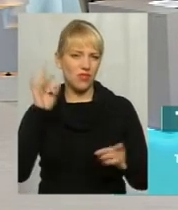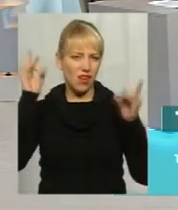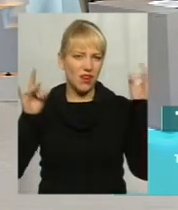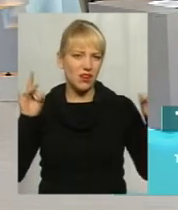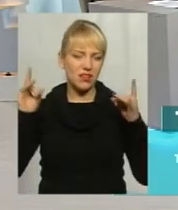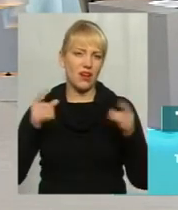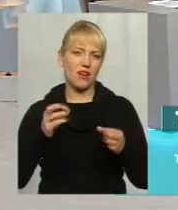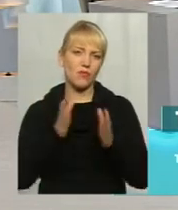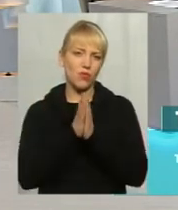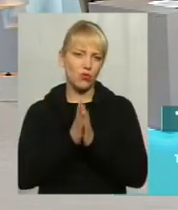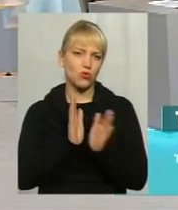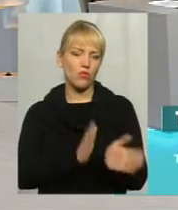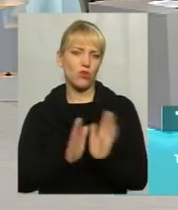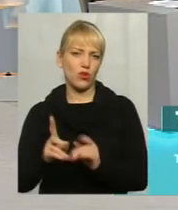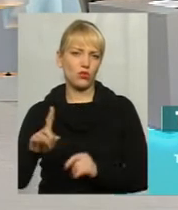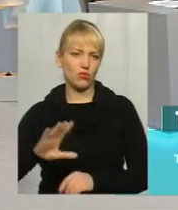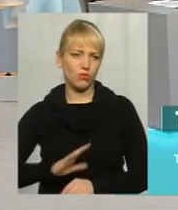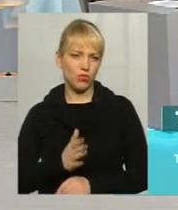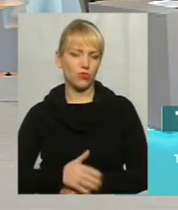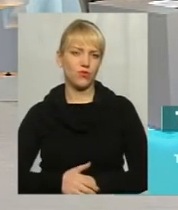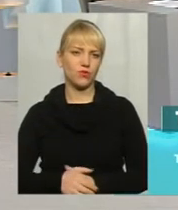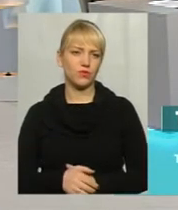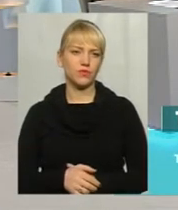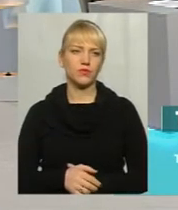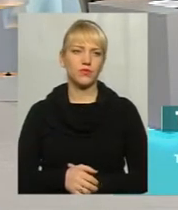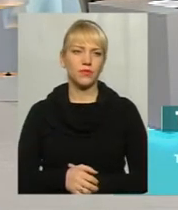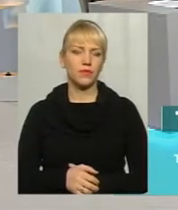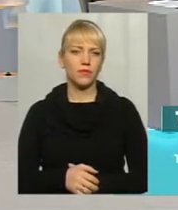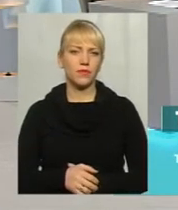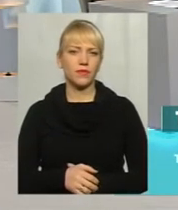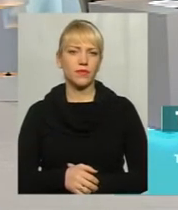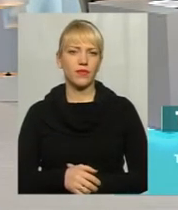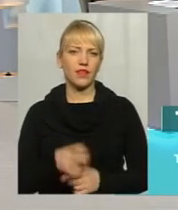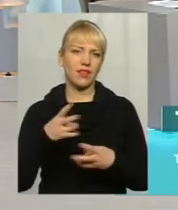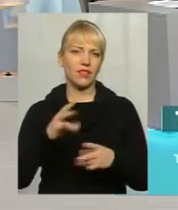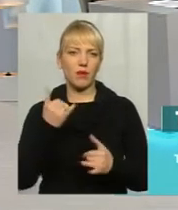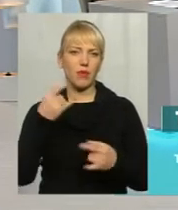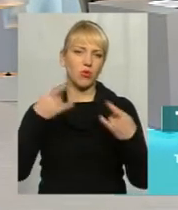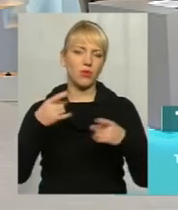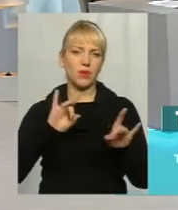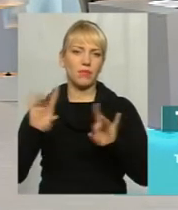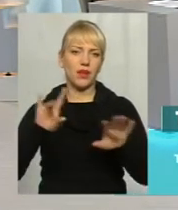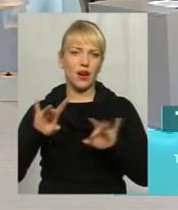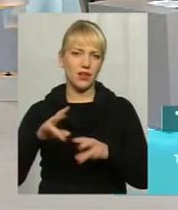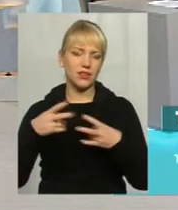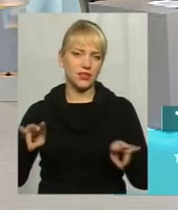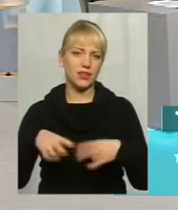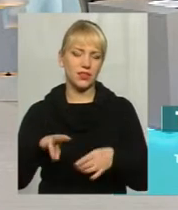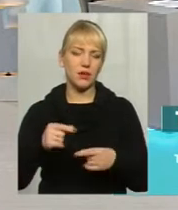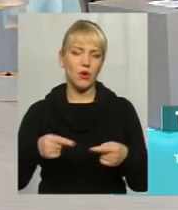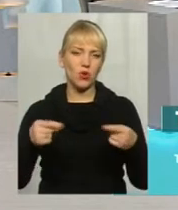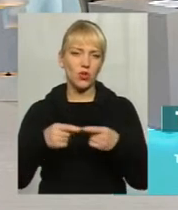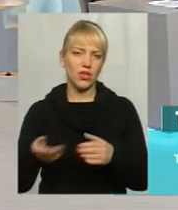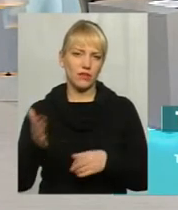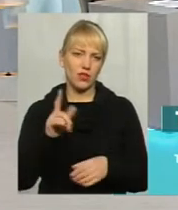Дякую, ми почули ваше питання і його обгонентування. Дякую. Ви конкретно були, що ви взяти,